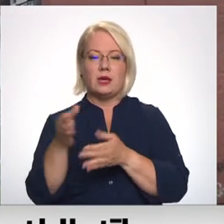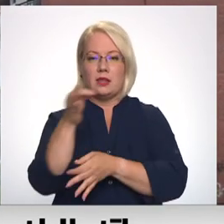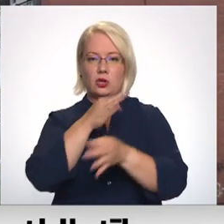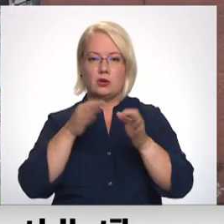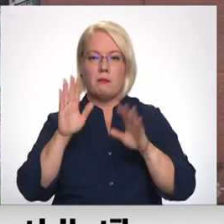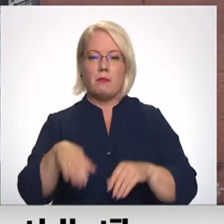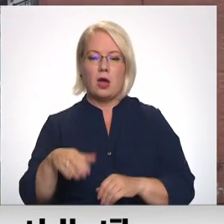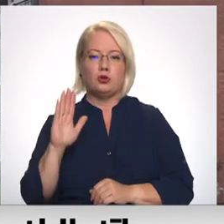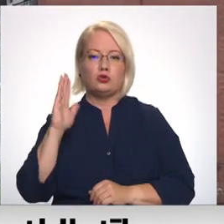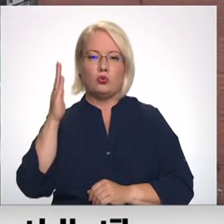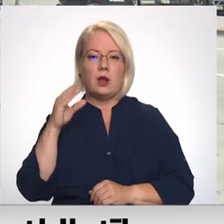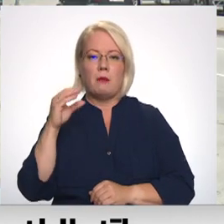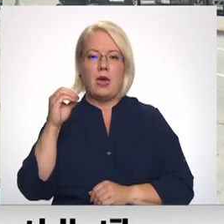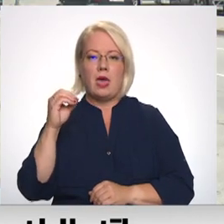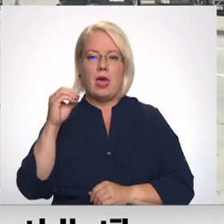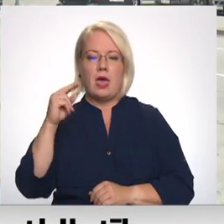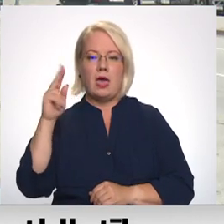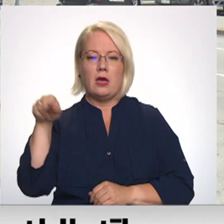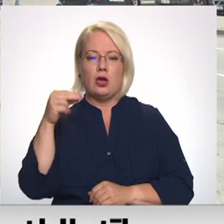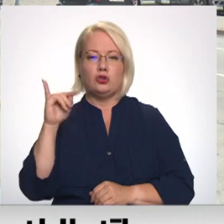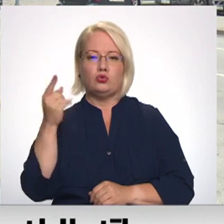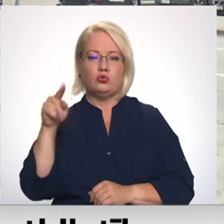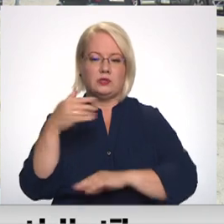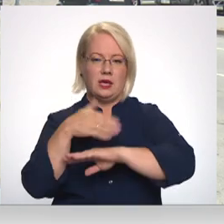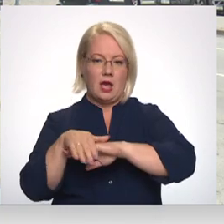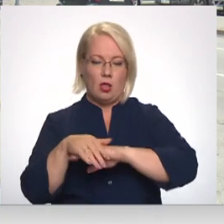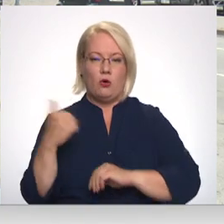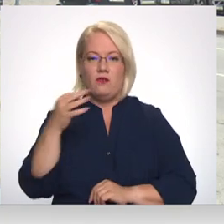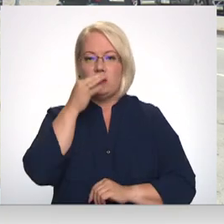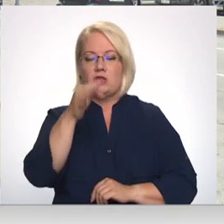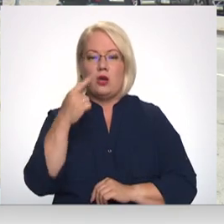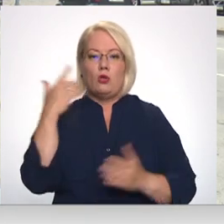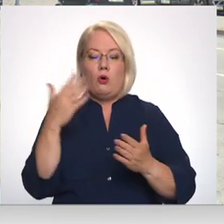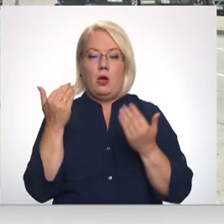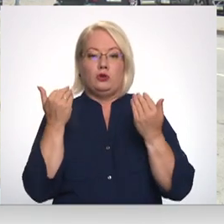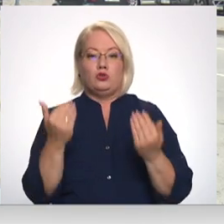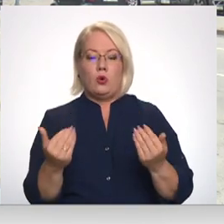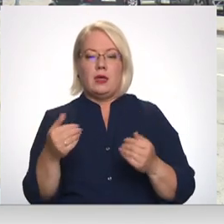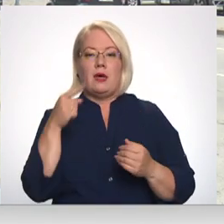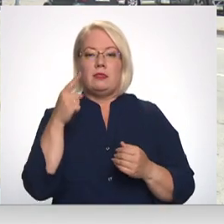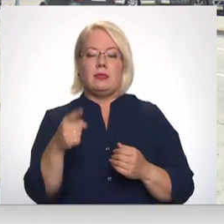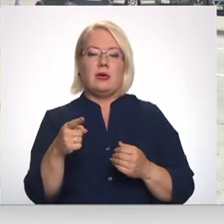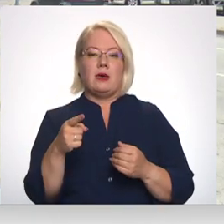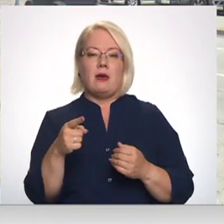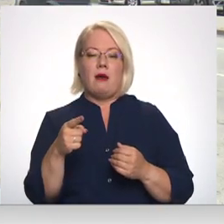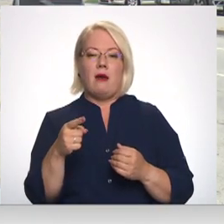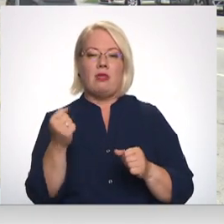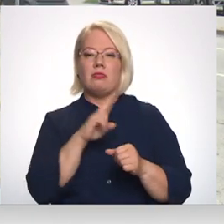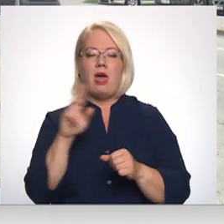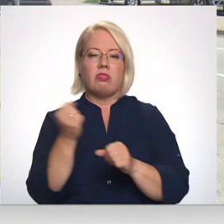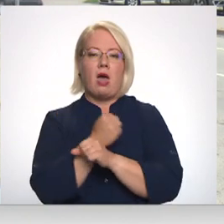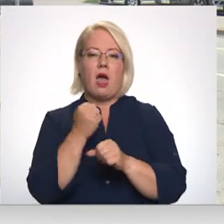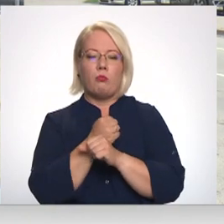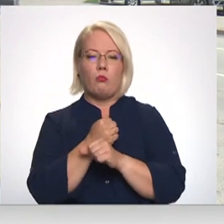arī par sudraba eģu sielu. Un domāju, ka šodien tie lielie nedarba taisītāji un